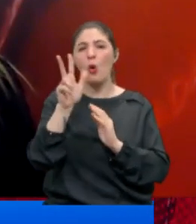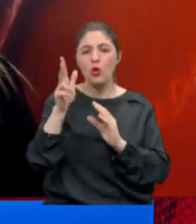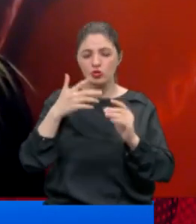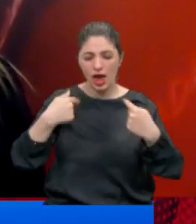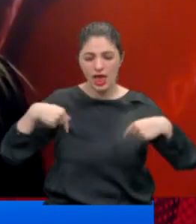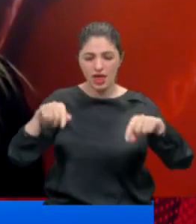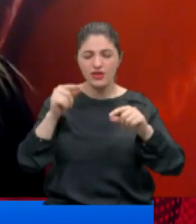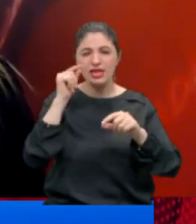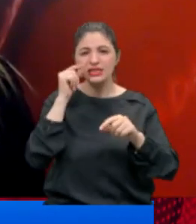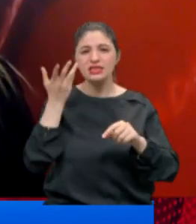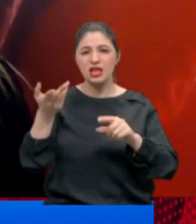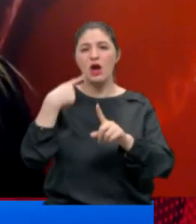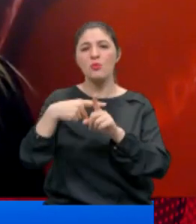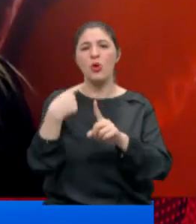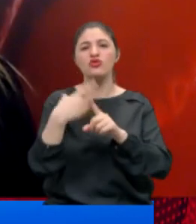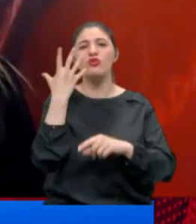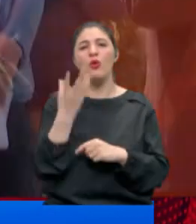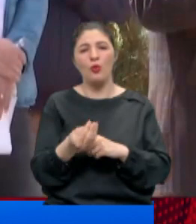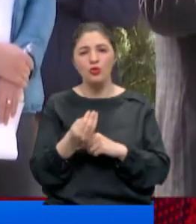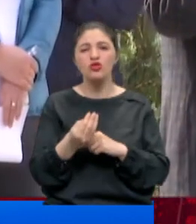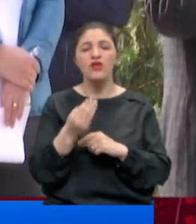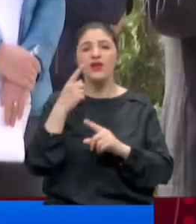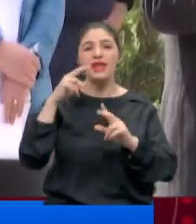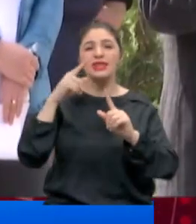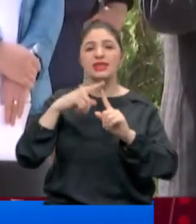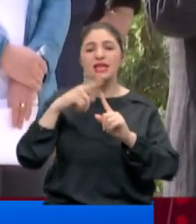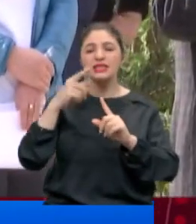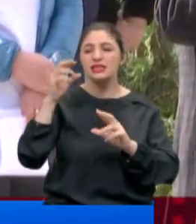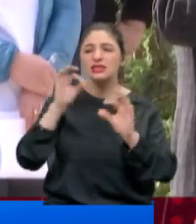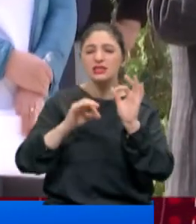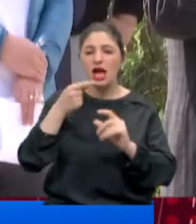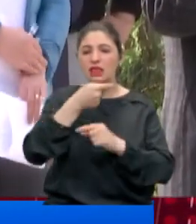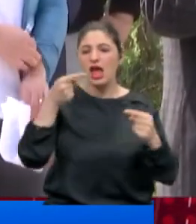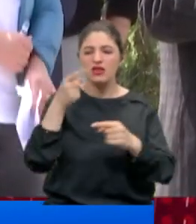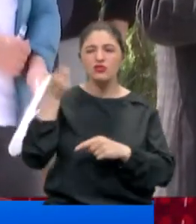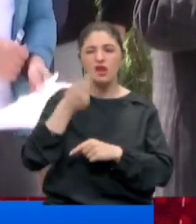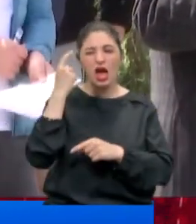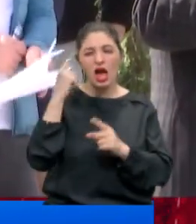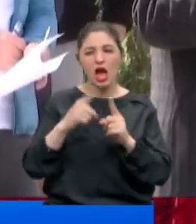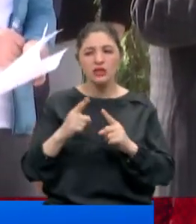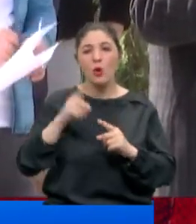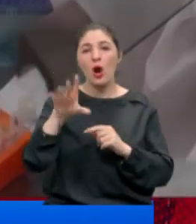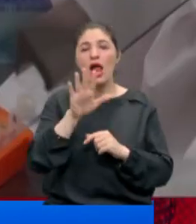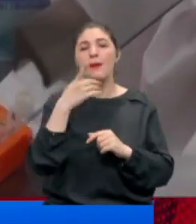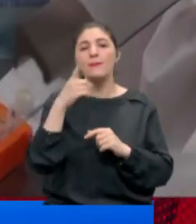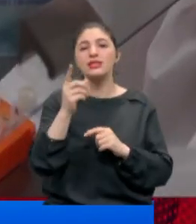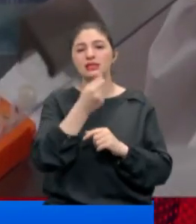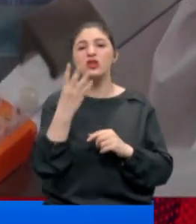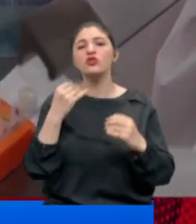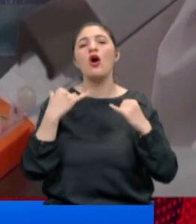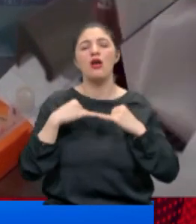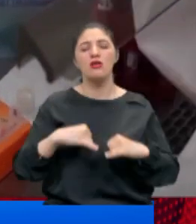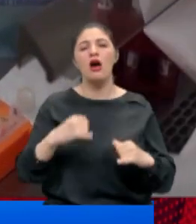etrafındaki insanlarda da pozitif olduğunu ve testin negatiflik oranlarını da hesapladığınız zaman o 50 bin sayısının çok